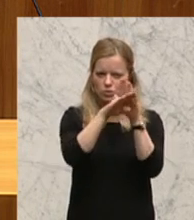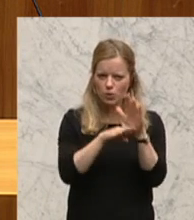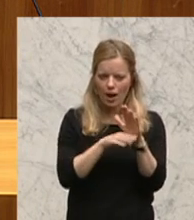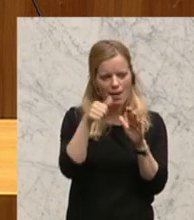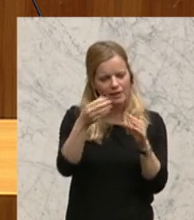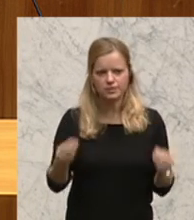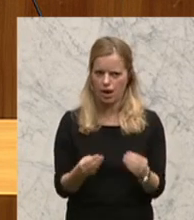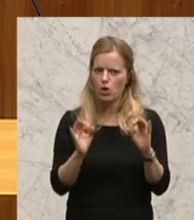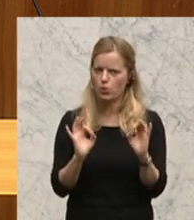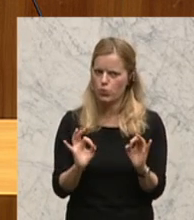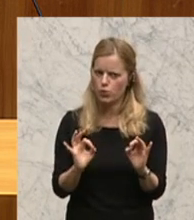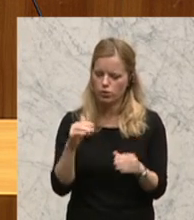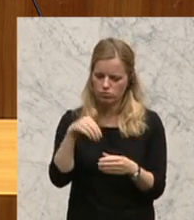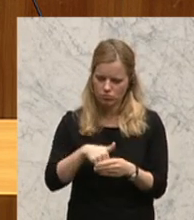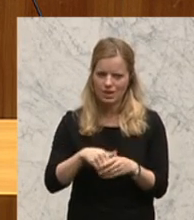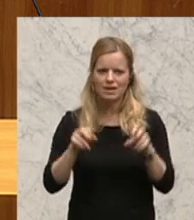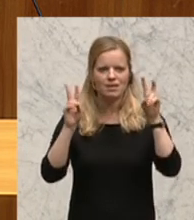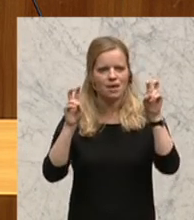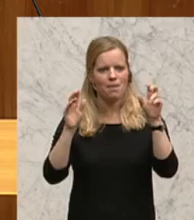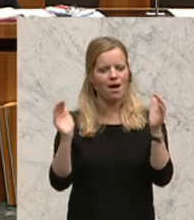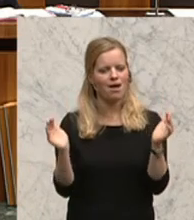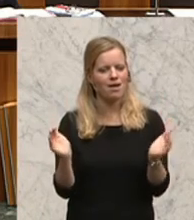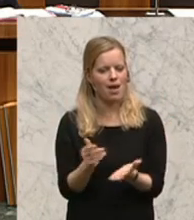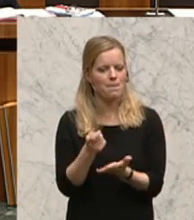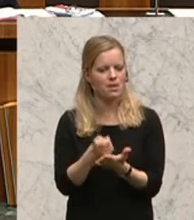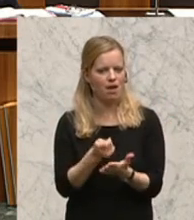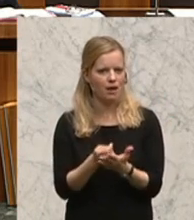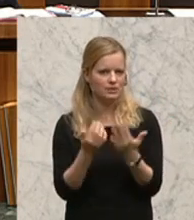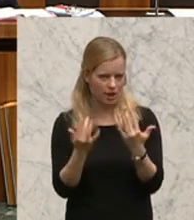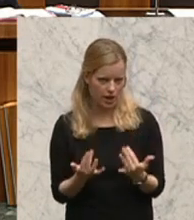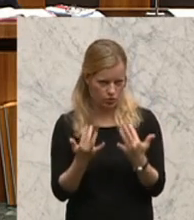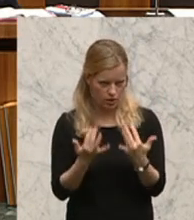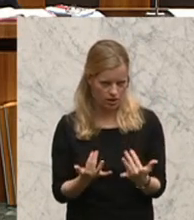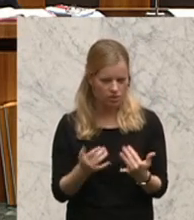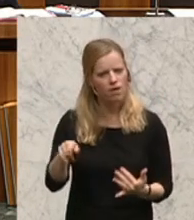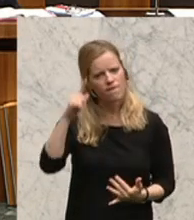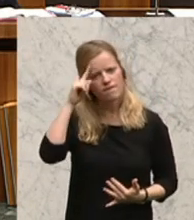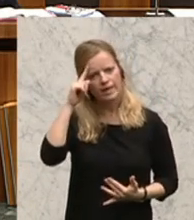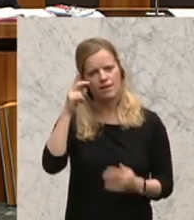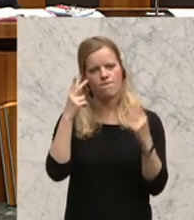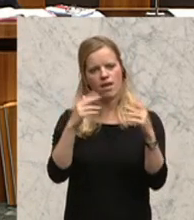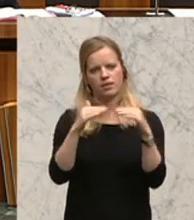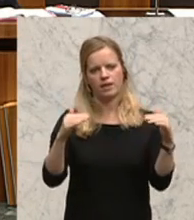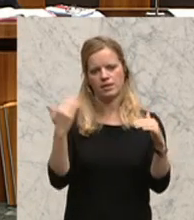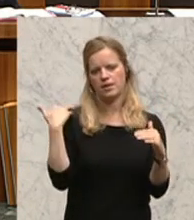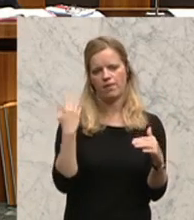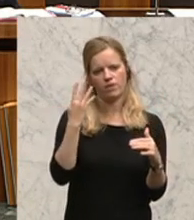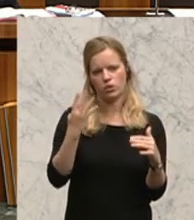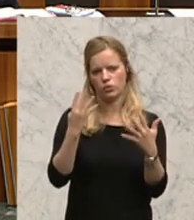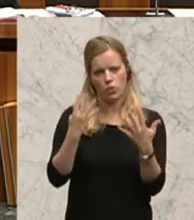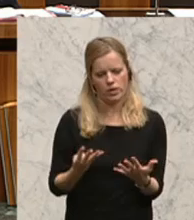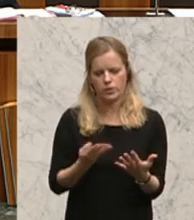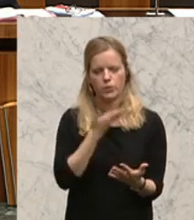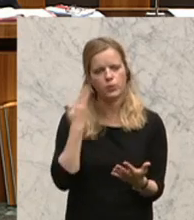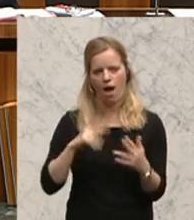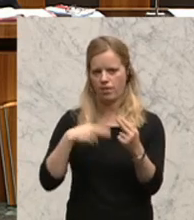haben, das Thema Kleinbetragsrechnungen. Sie wissen, die Wertgrenze in diesem Bereich wurde seit 1994 nicht angepasst. Wir